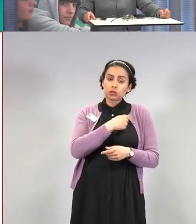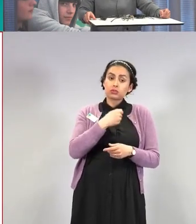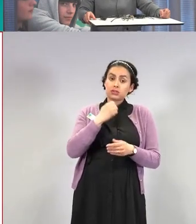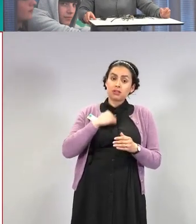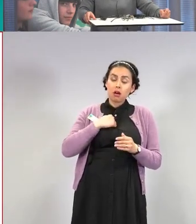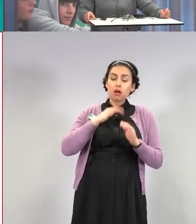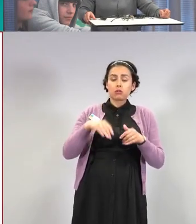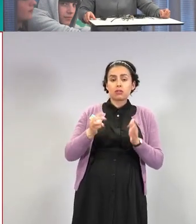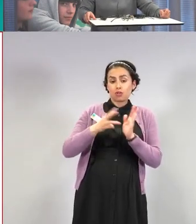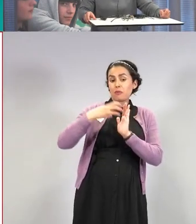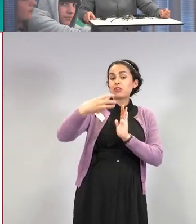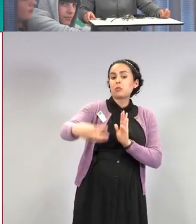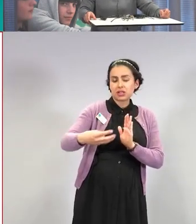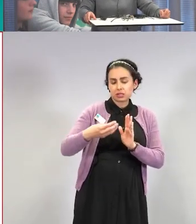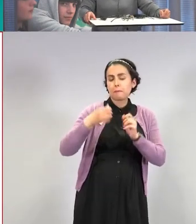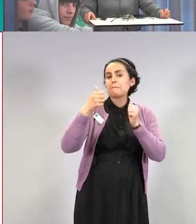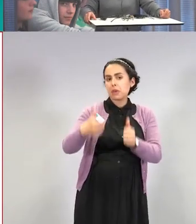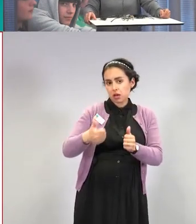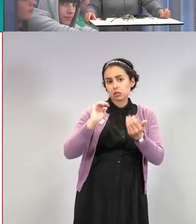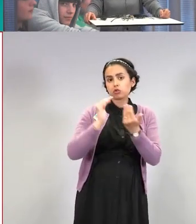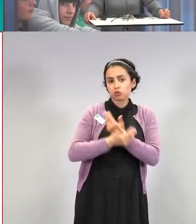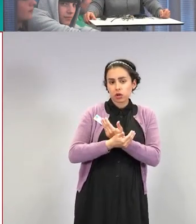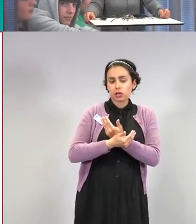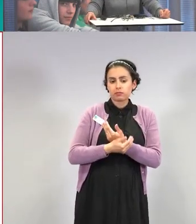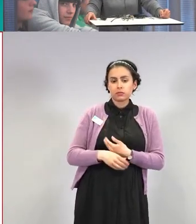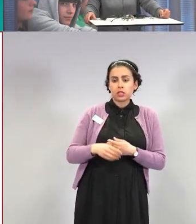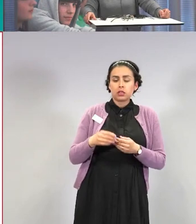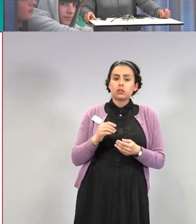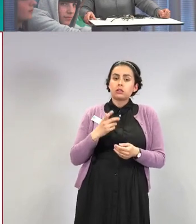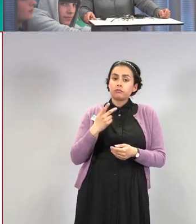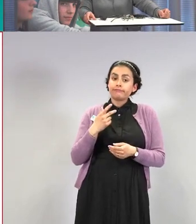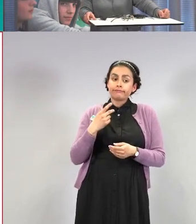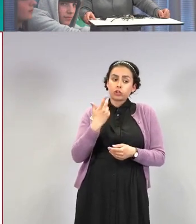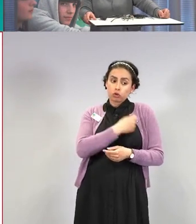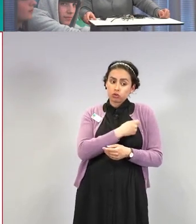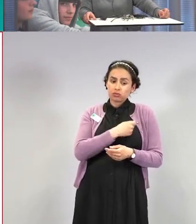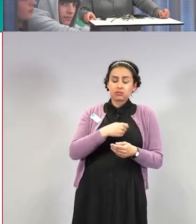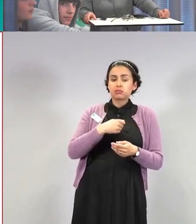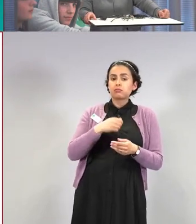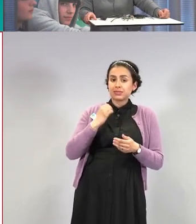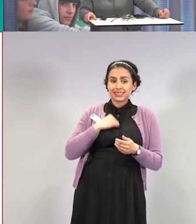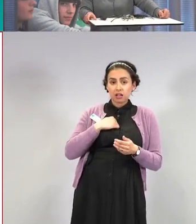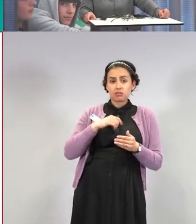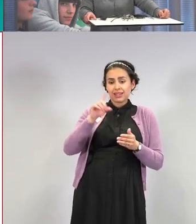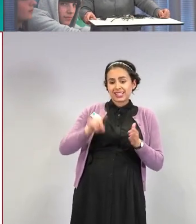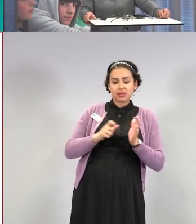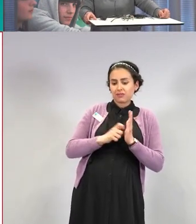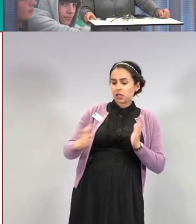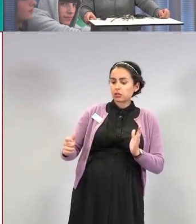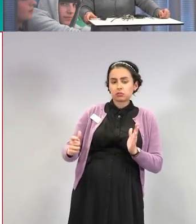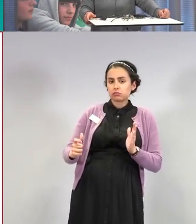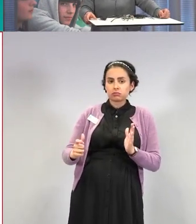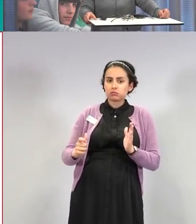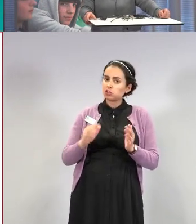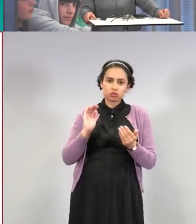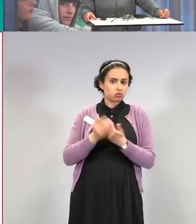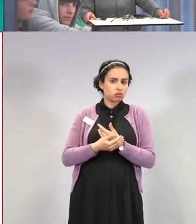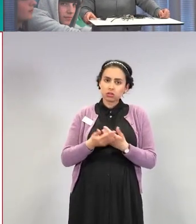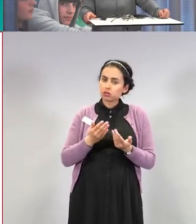ensimmäisenä viikkona rokotteen jälkeen ei sitä rokotesuoja oikeastaan ole. Silloin on ihan vielä yhtä altis